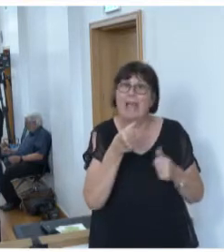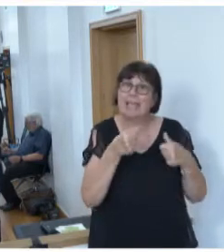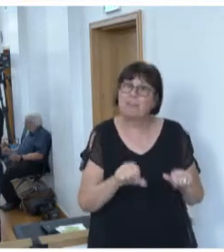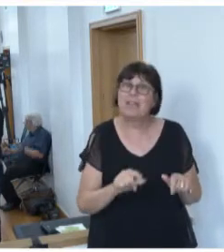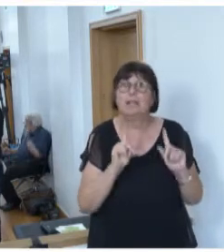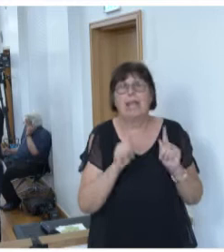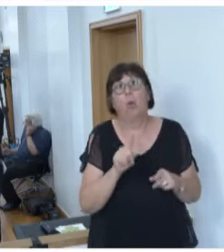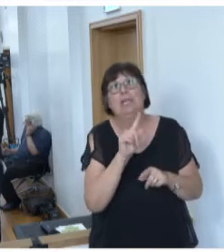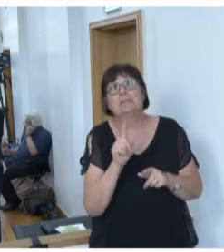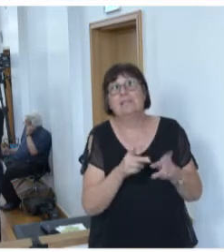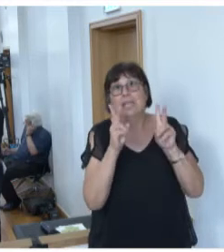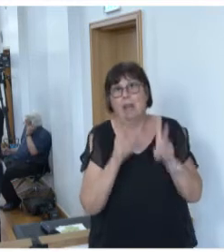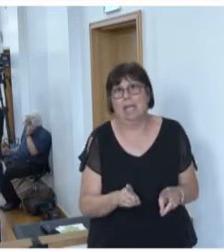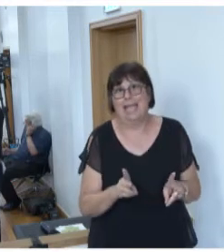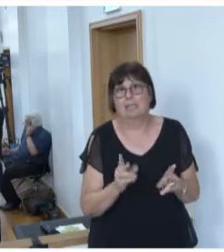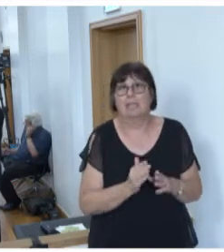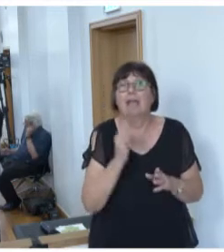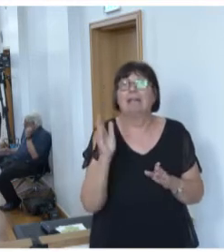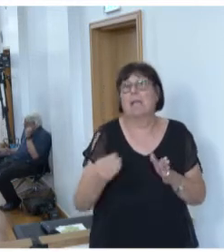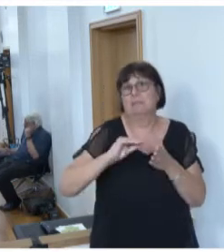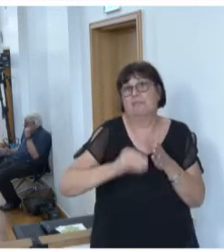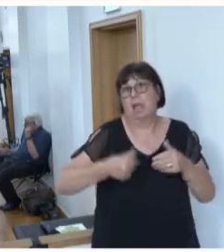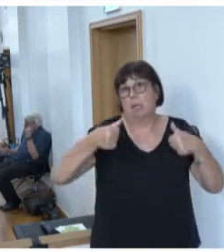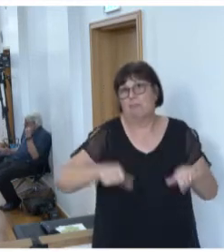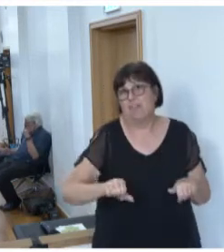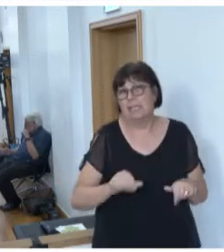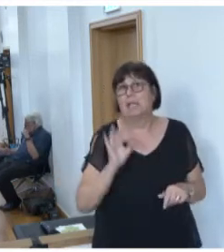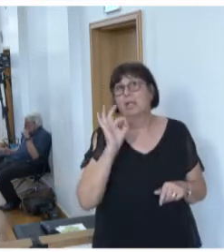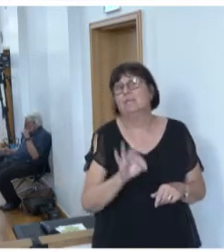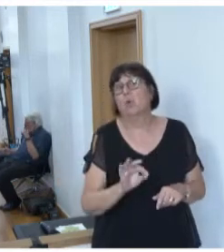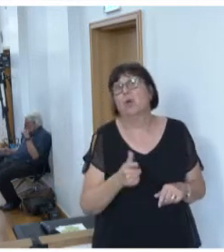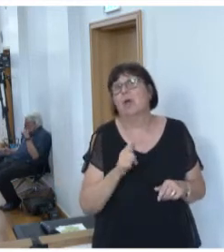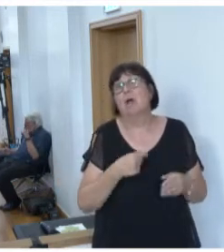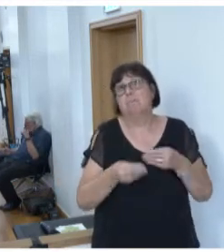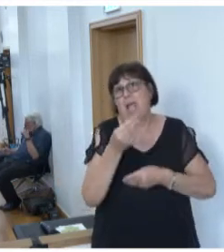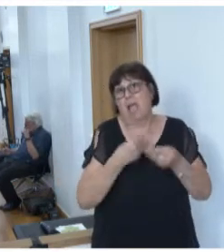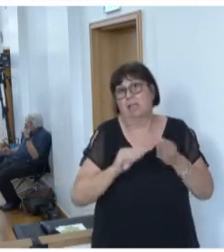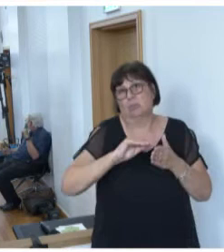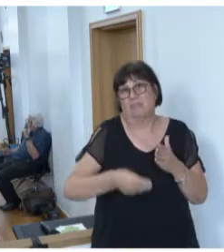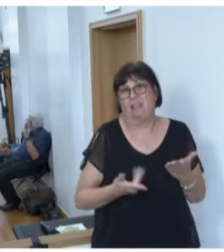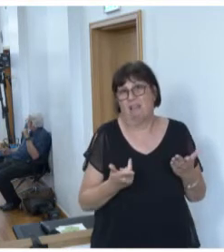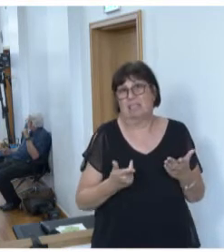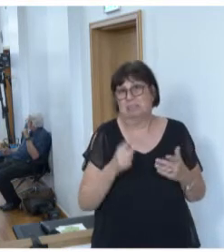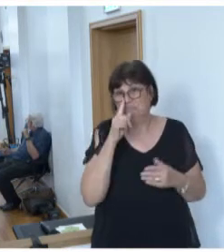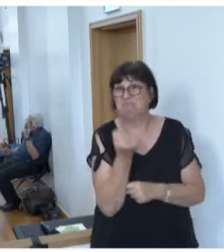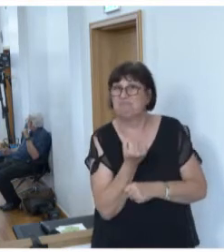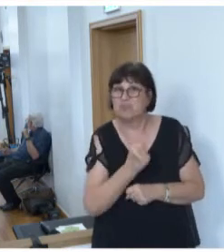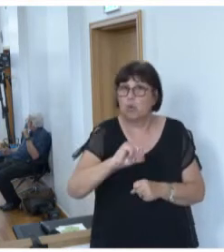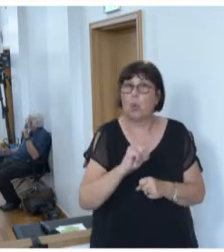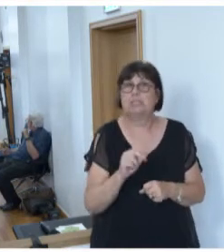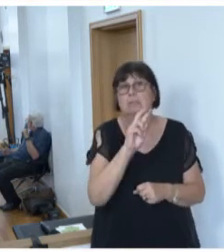zivilrechtliche Nebenvertragspflicht zum eigentlichen Behandlungsvertrag. Eine Zuwiderhandlung steht nach §